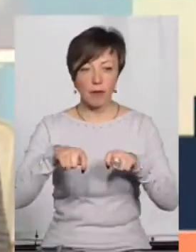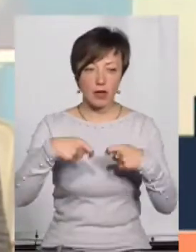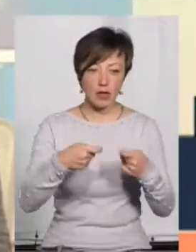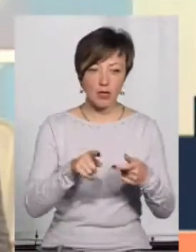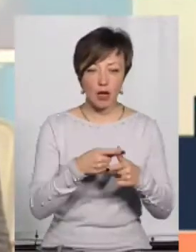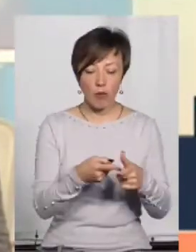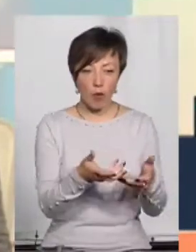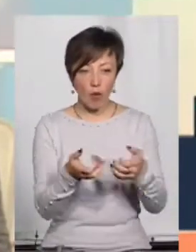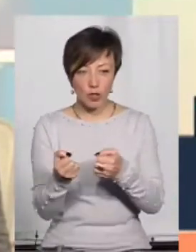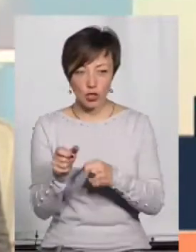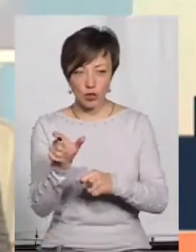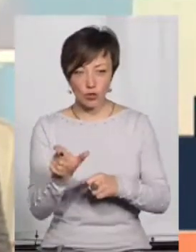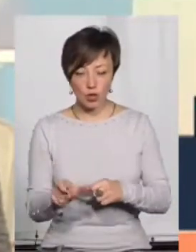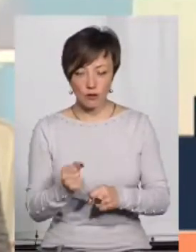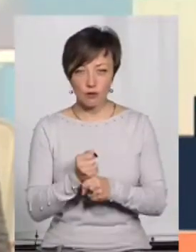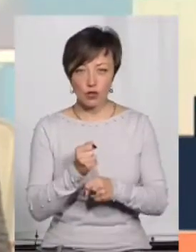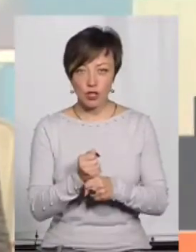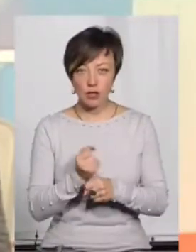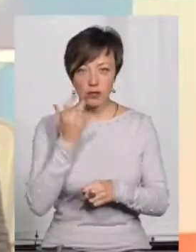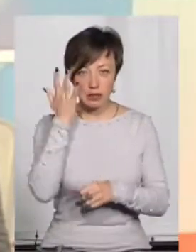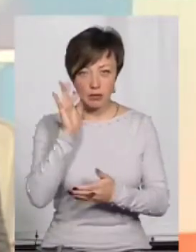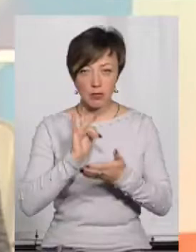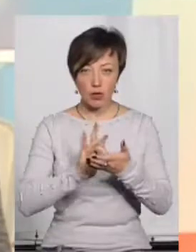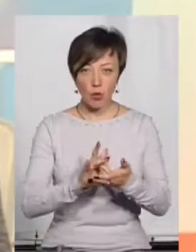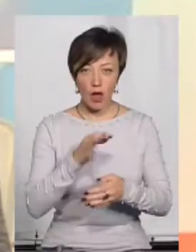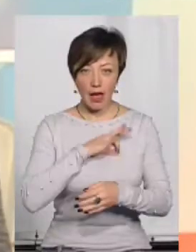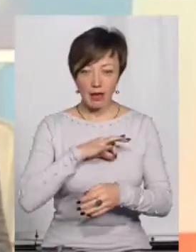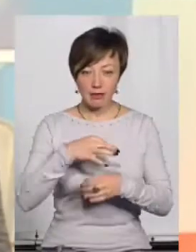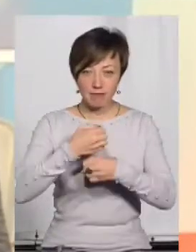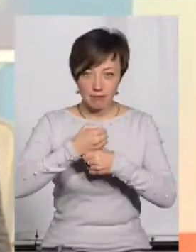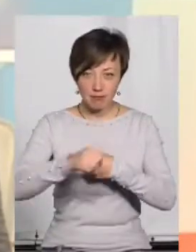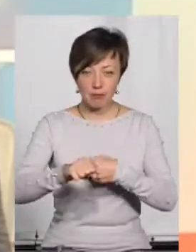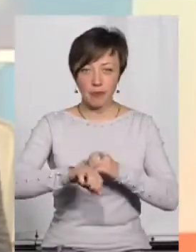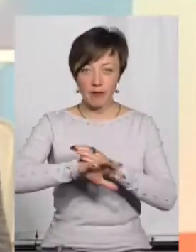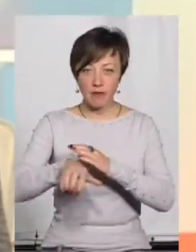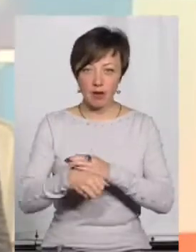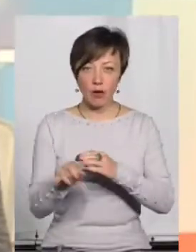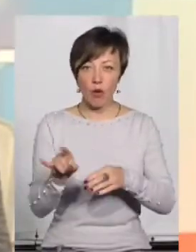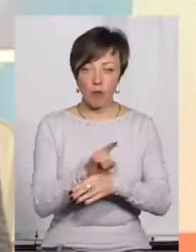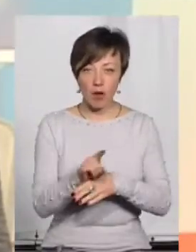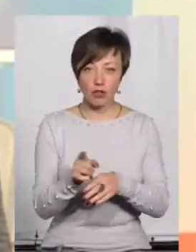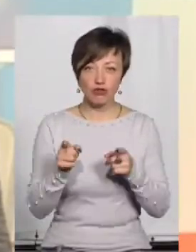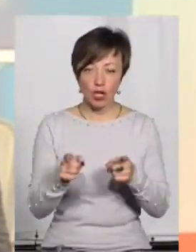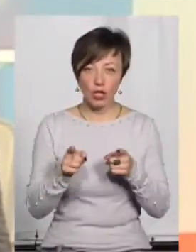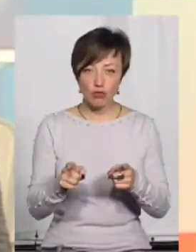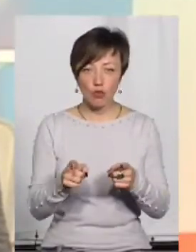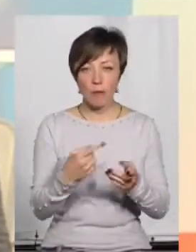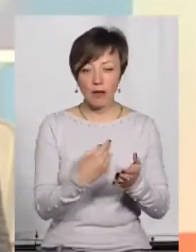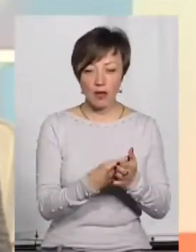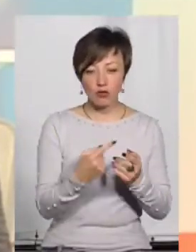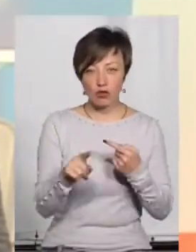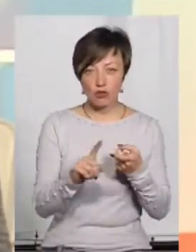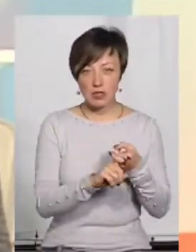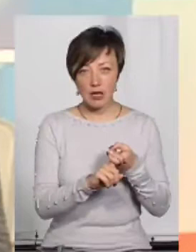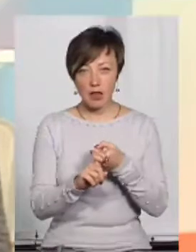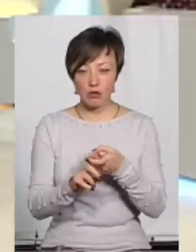або одержання людини, вчинені з метою експлуатації, з використанням примусу, викрадення, обману, шантажу, матеріальної чи іншої